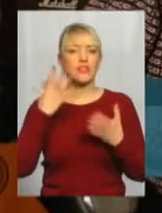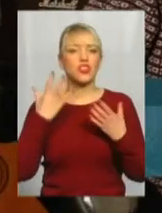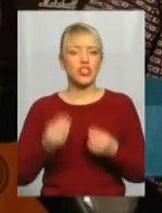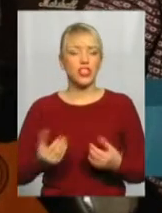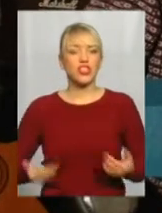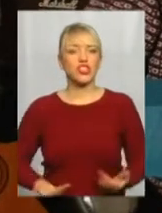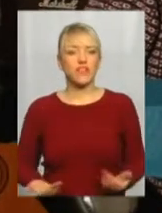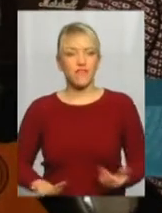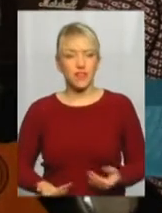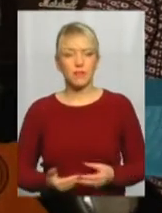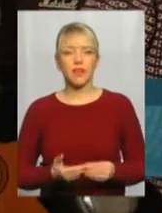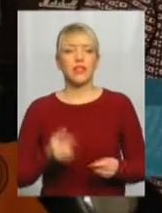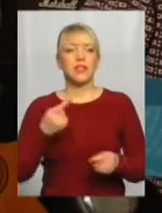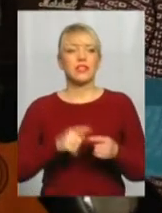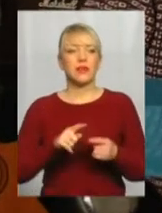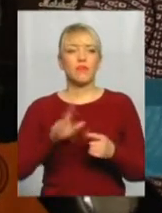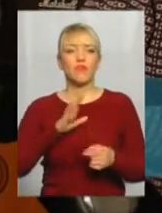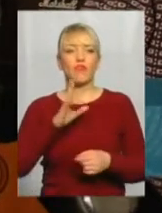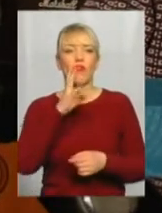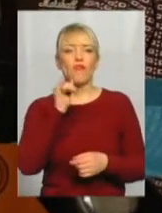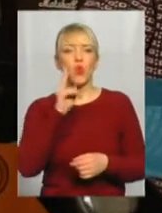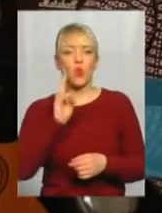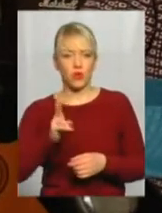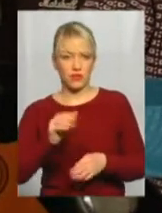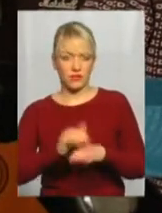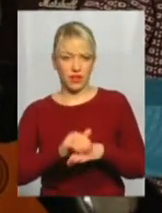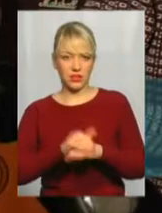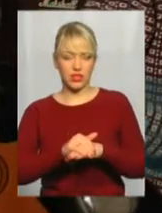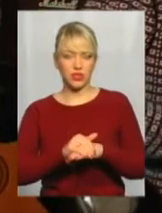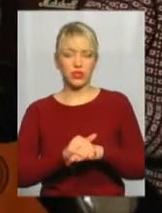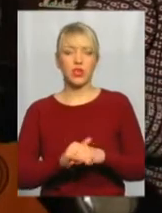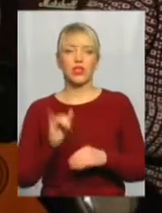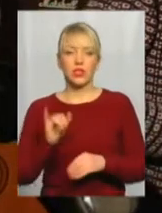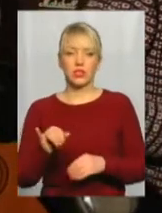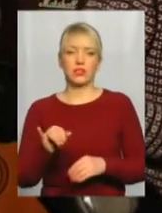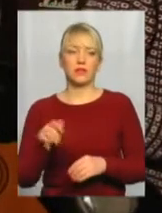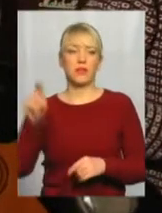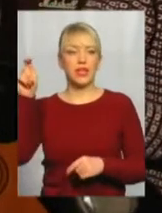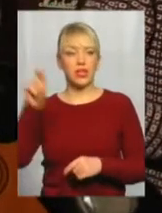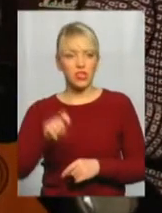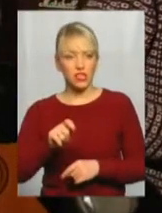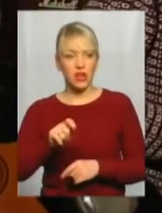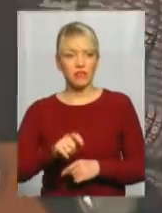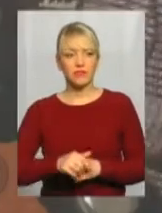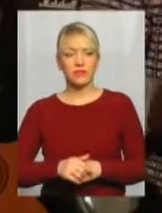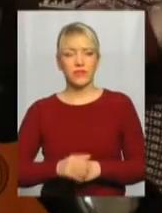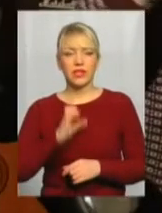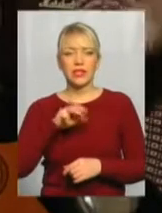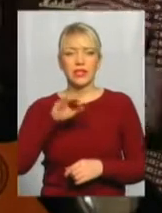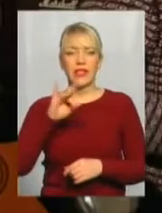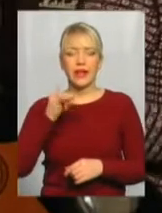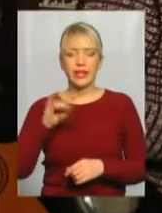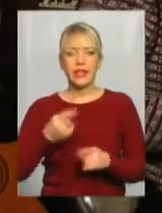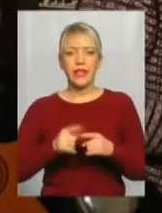маленьким був, це його був внук практично, він приїжджав в його стриг, це